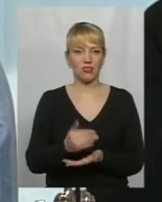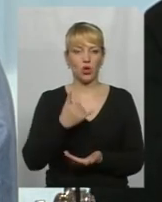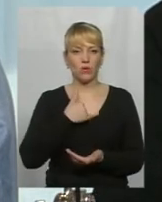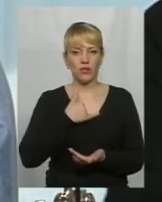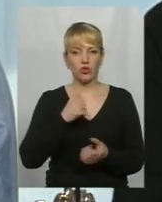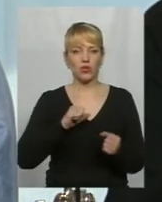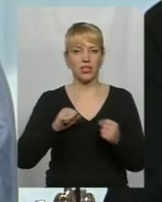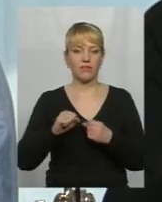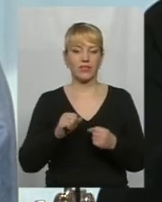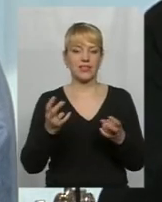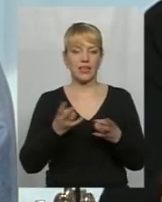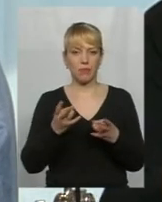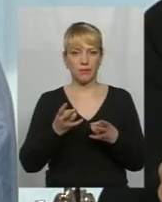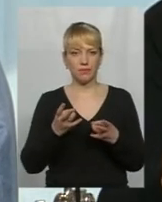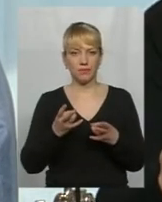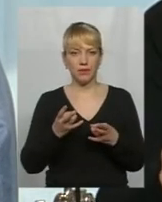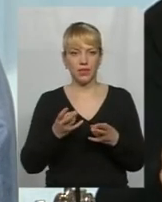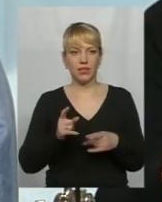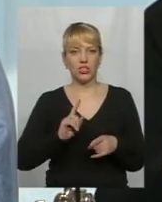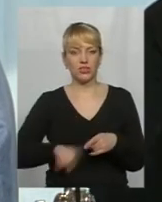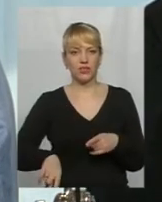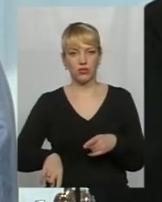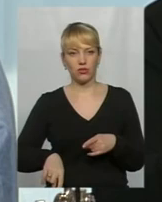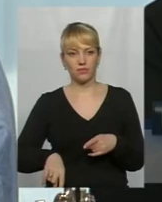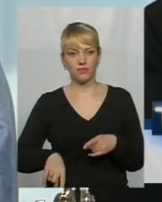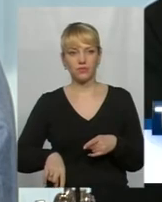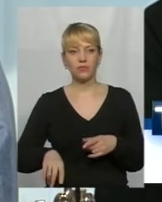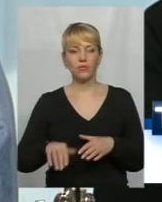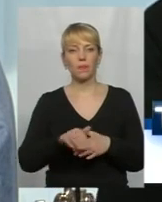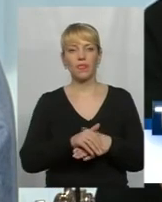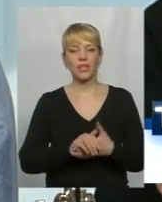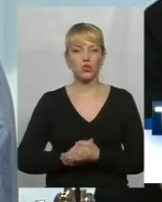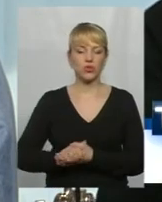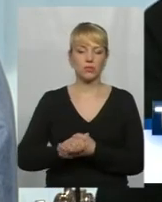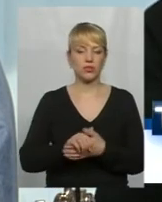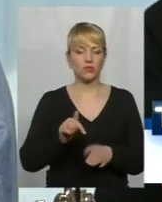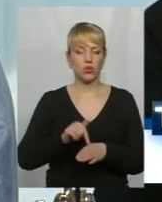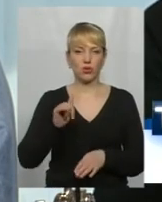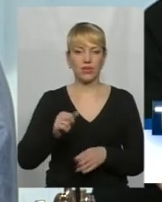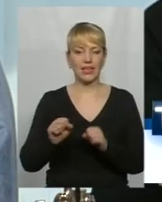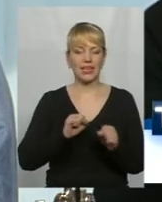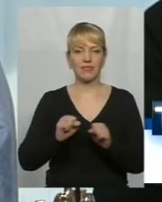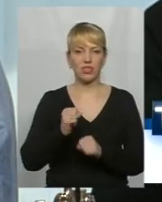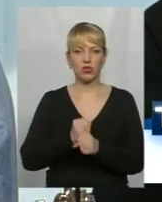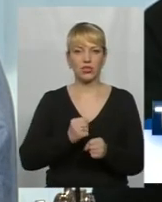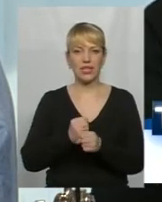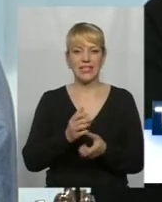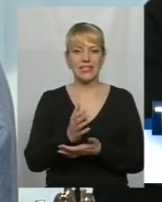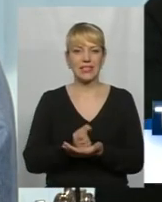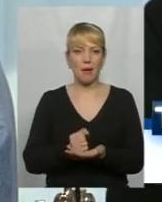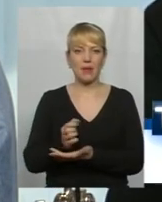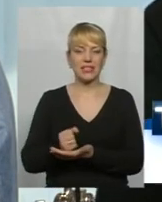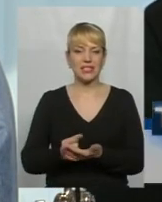керівництва, але їх потрібно дуже швидко суспільству реагувати, керівництво розробляти оці запасні варіанти,